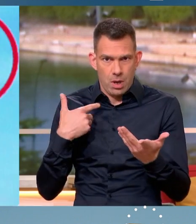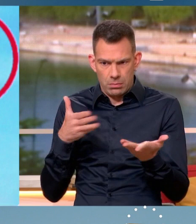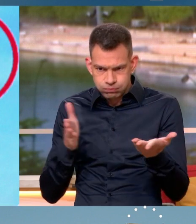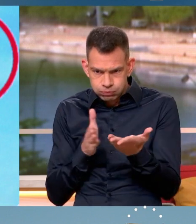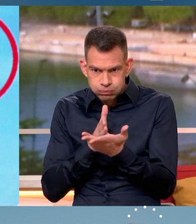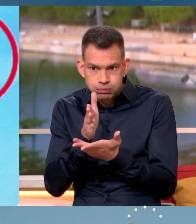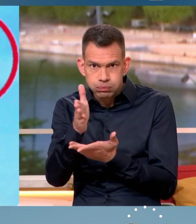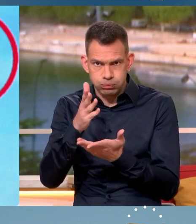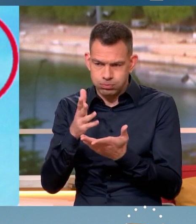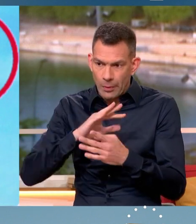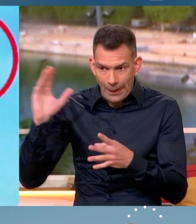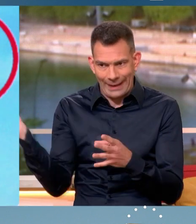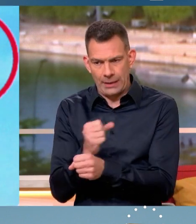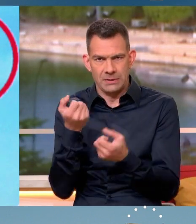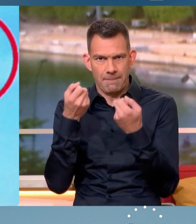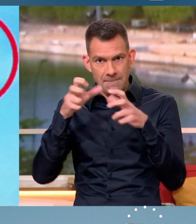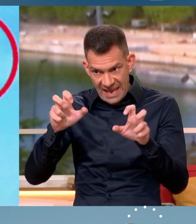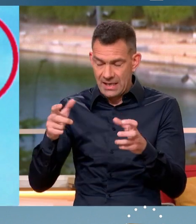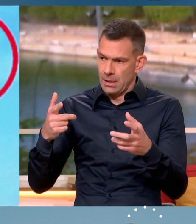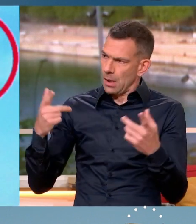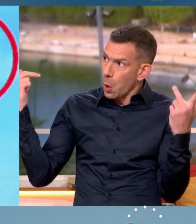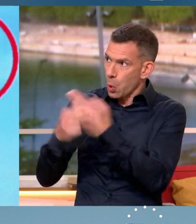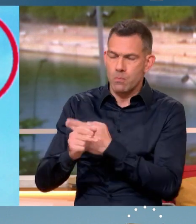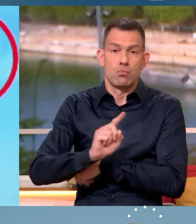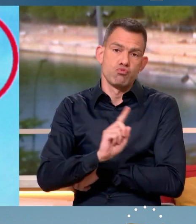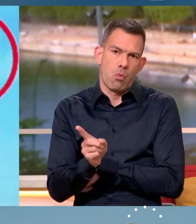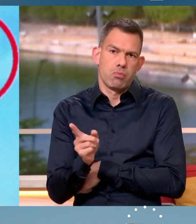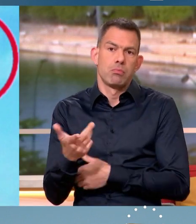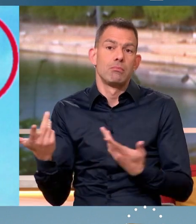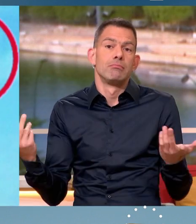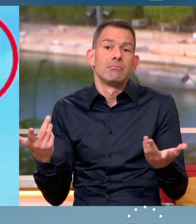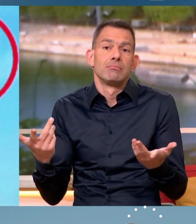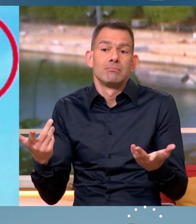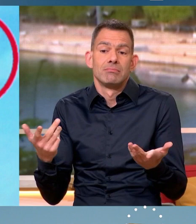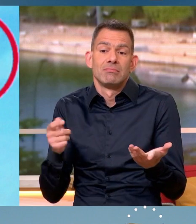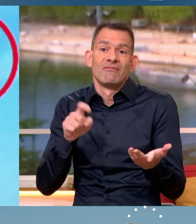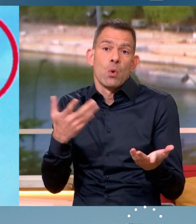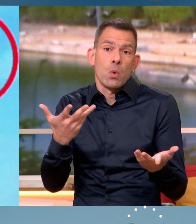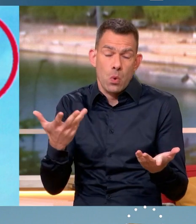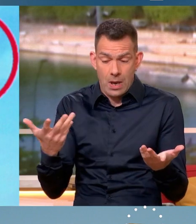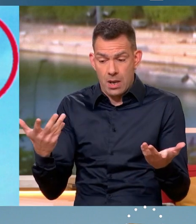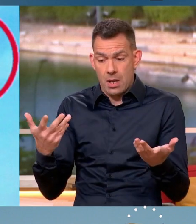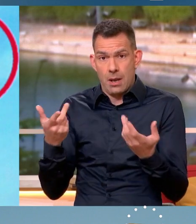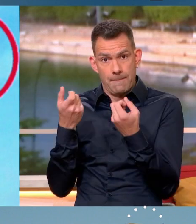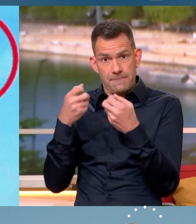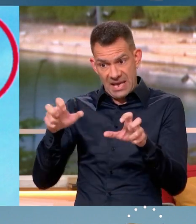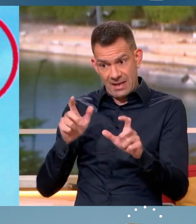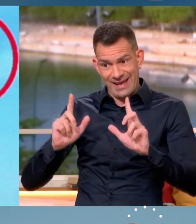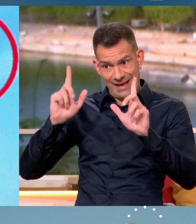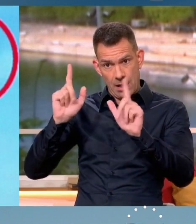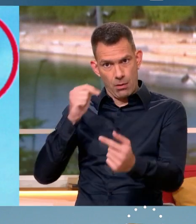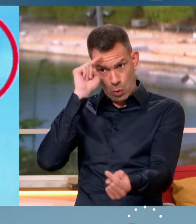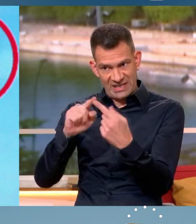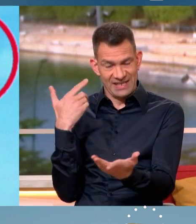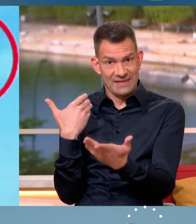complètement barré. Ce qu'il faut, c'est que les intérêts, la paix, soient au bout de ce chemin.